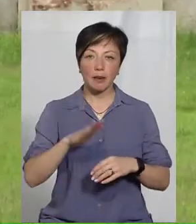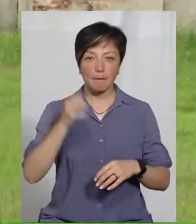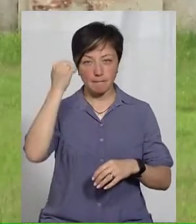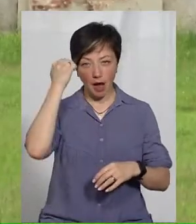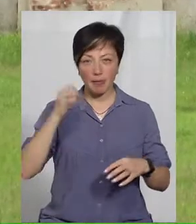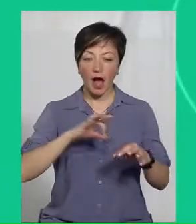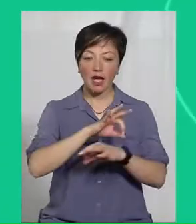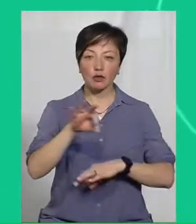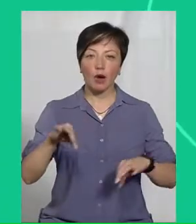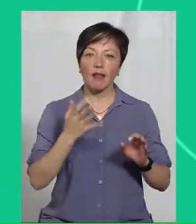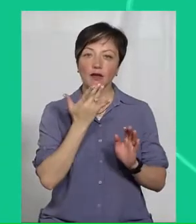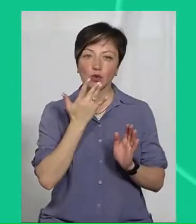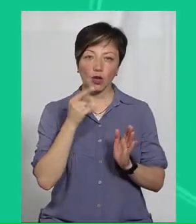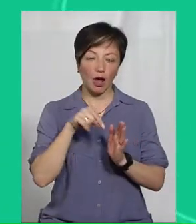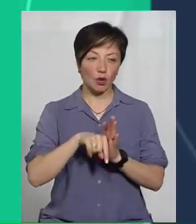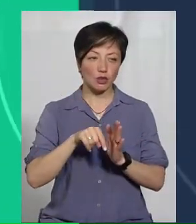національного значення.